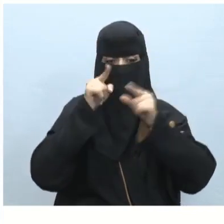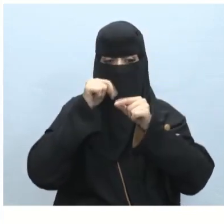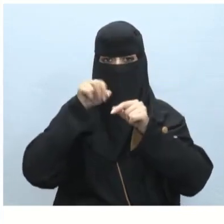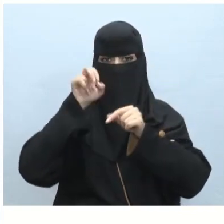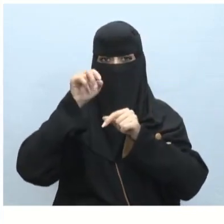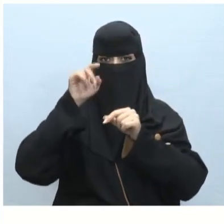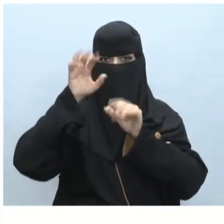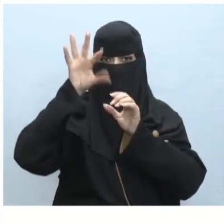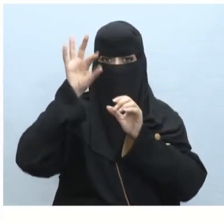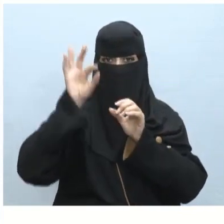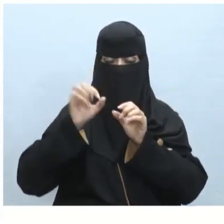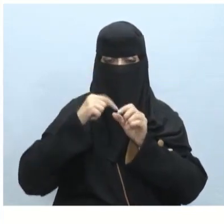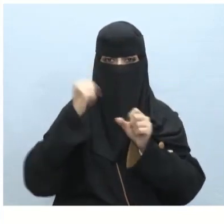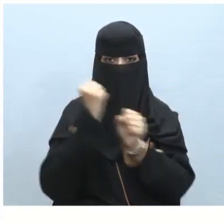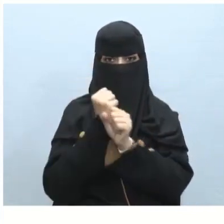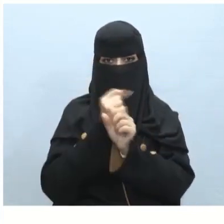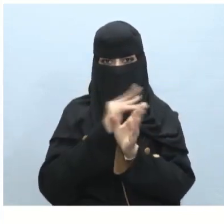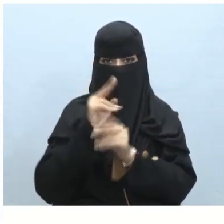تنسيق الصوت